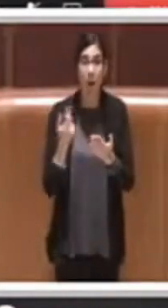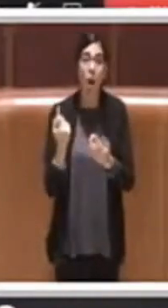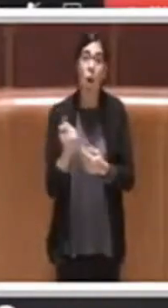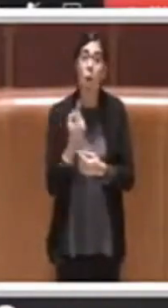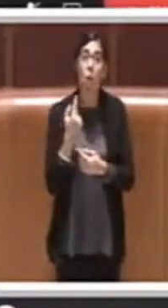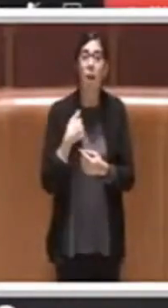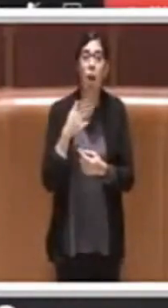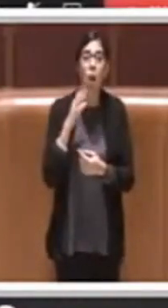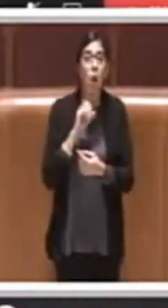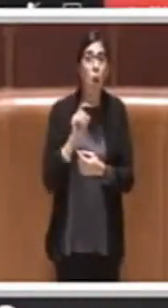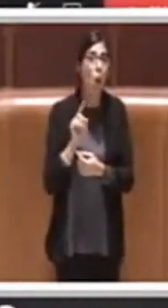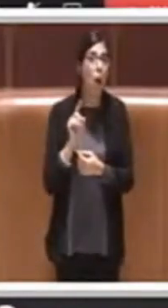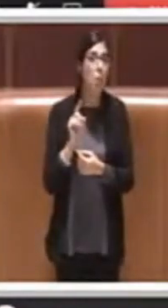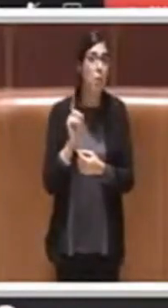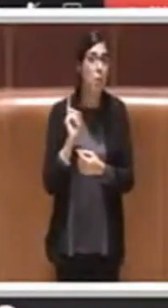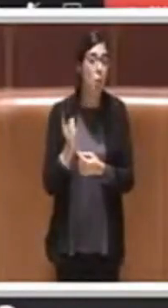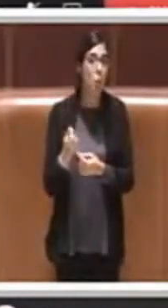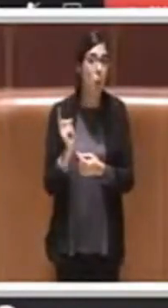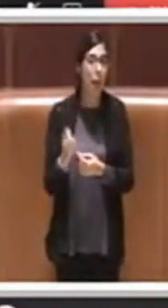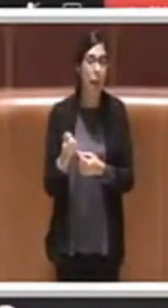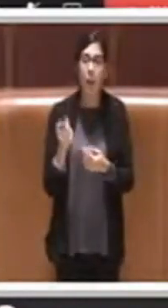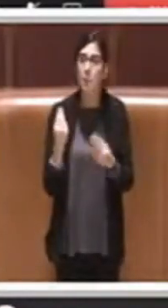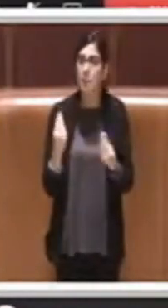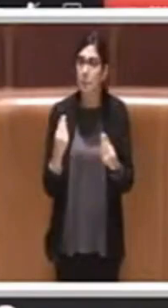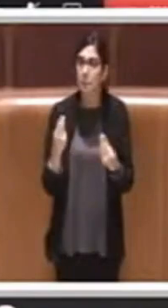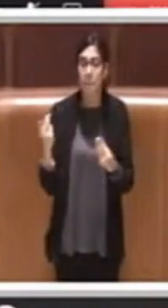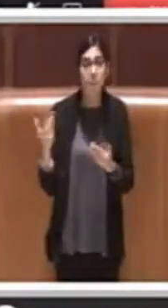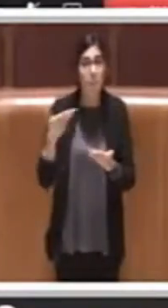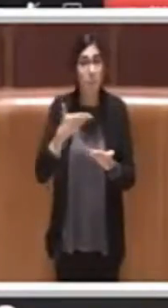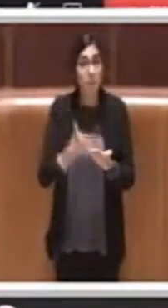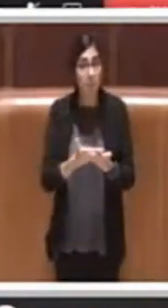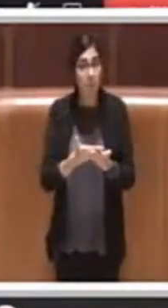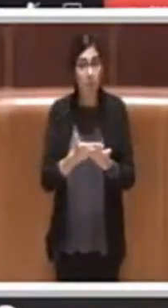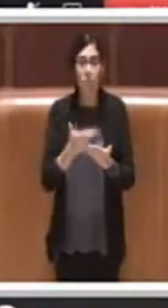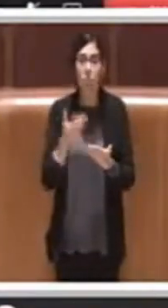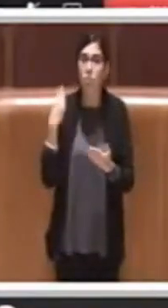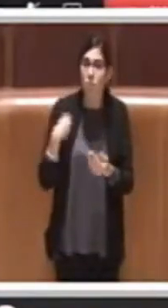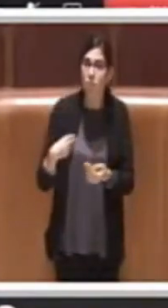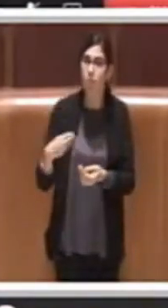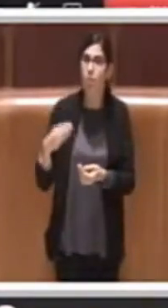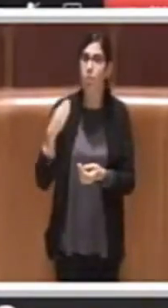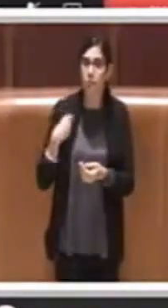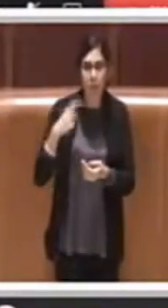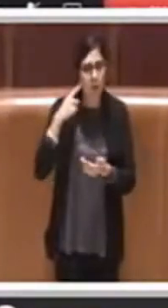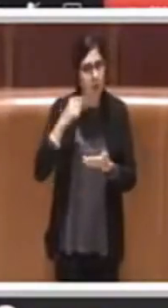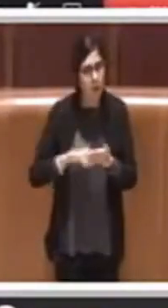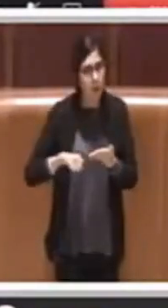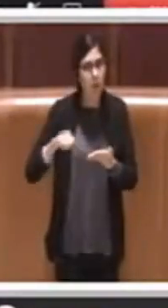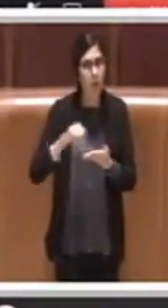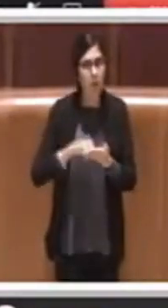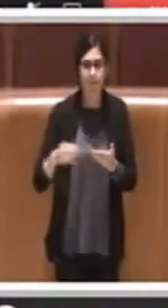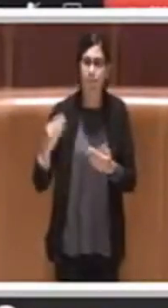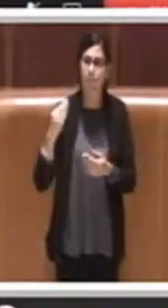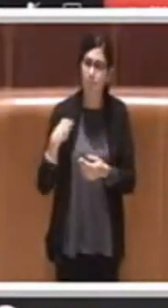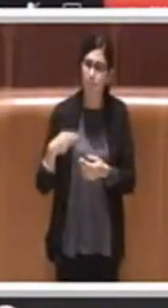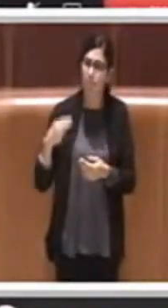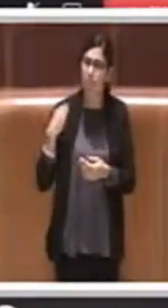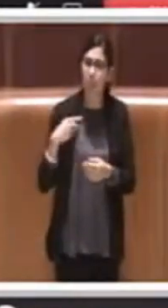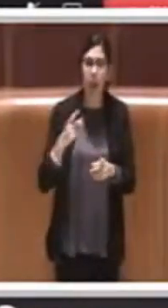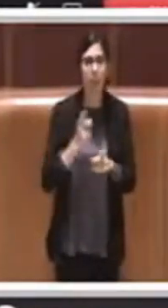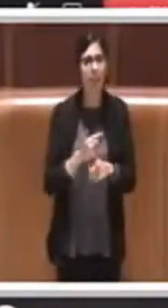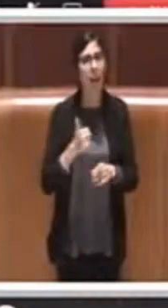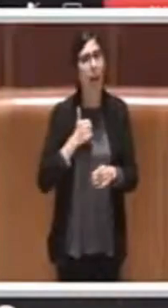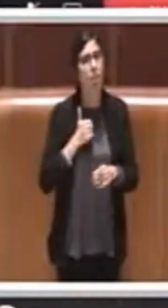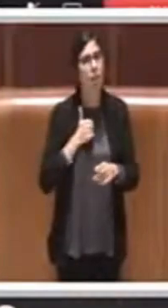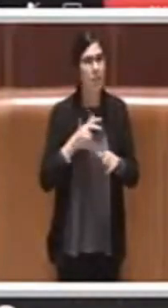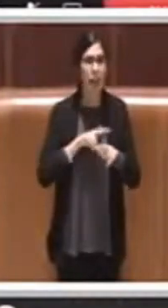arrivo a capire è come mai si vuole ossinare a chiedere di mantenere aperta l'Agenzia